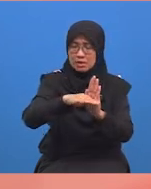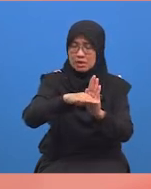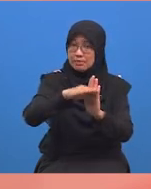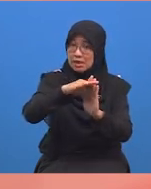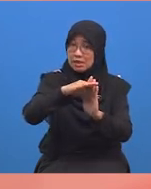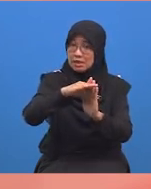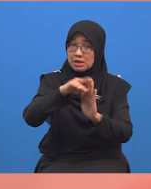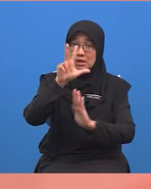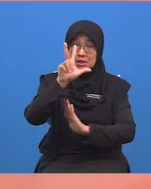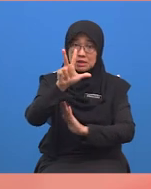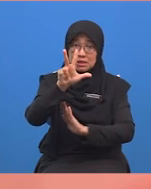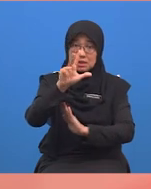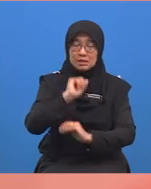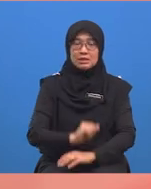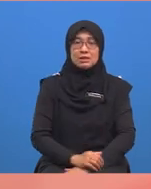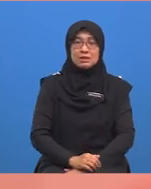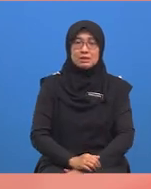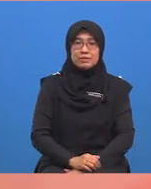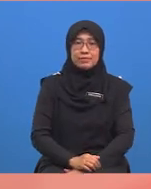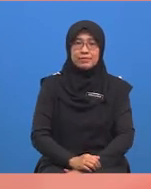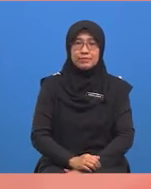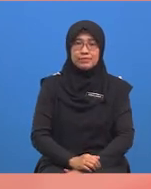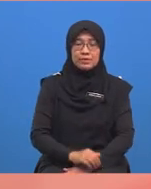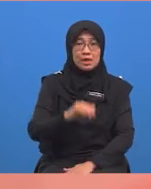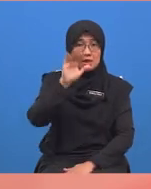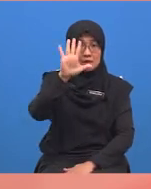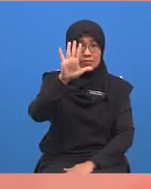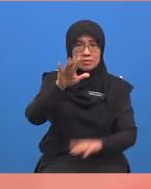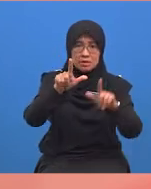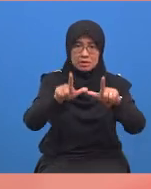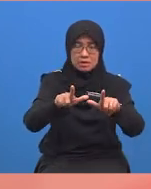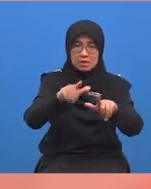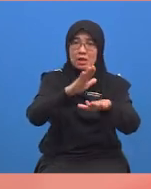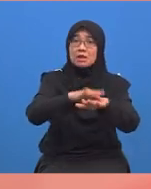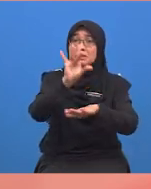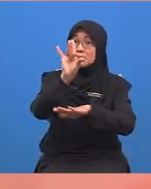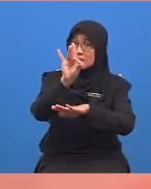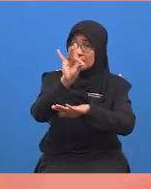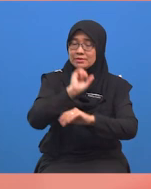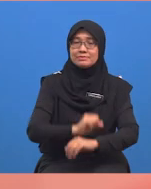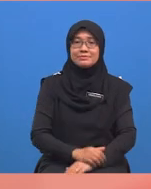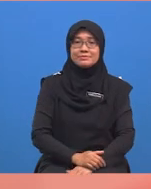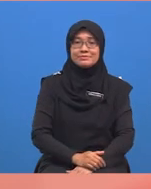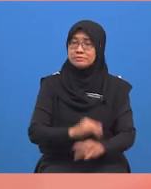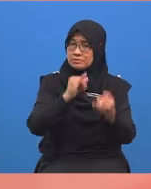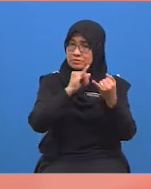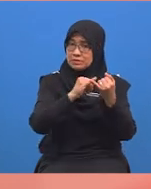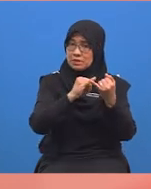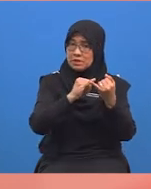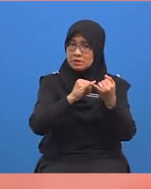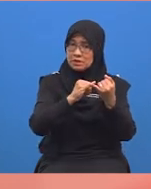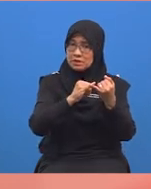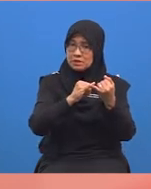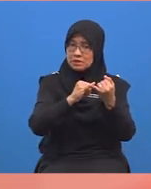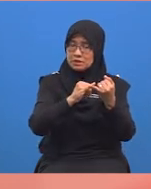Letakkan tiga di bawah dan lima di atas lapan. Akhir sekali, turunkan